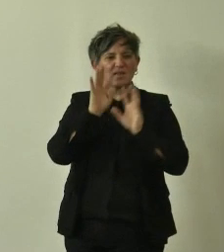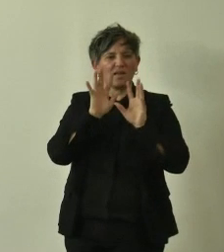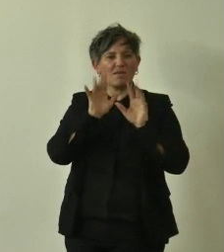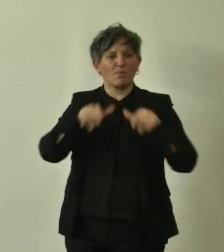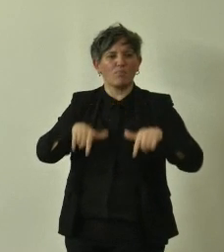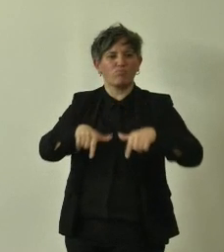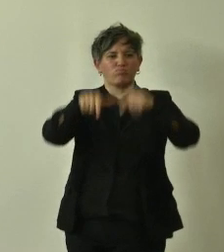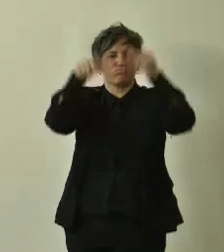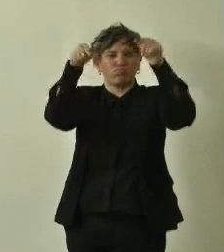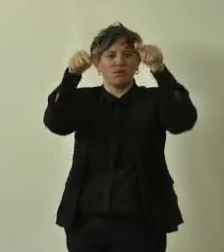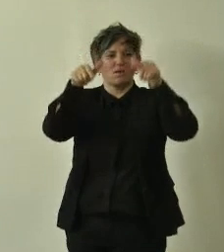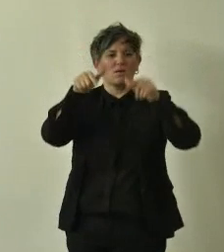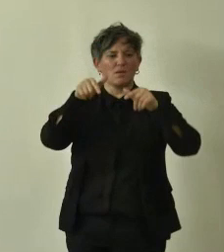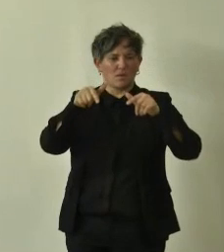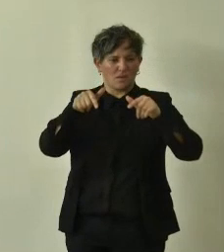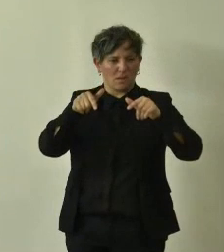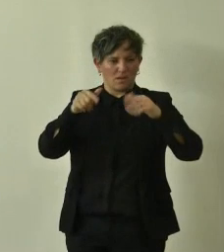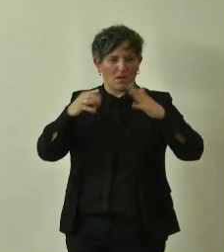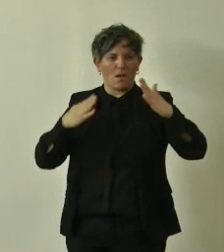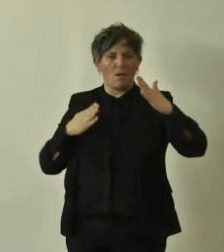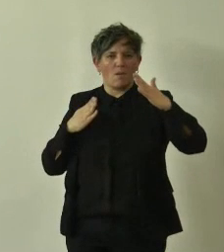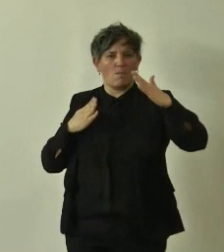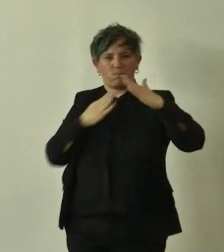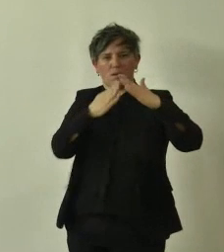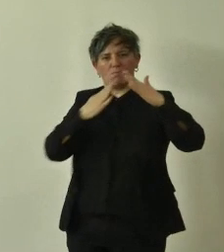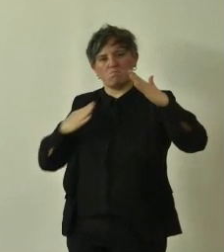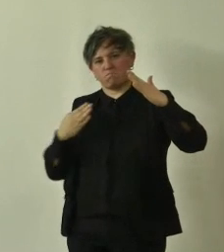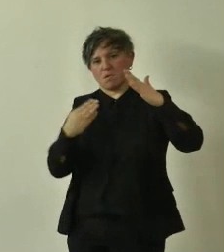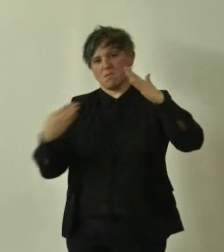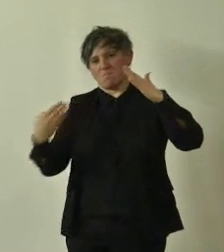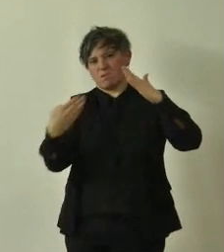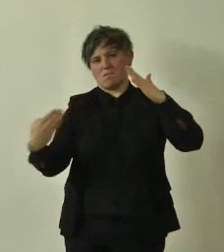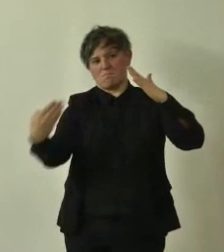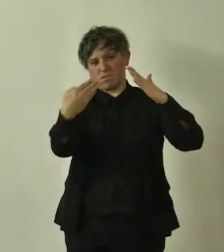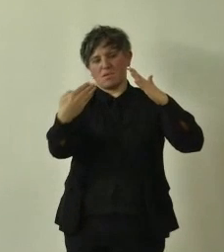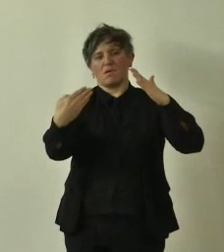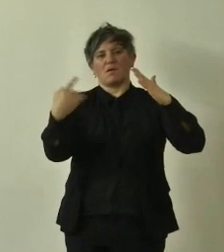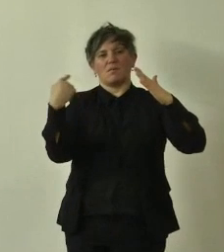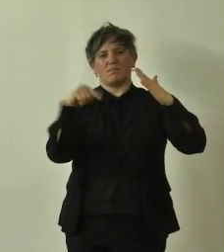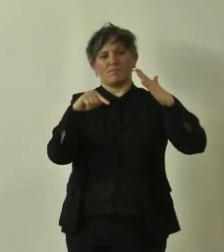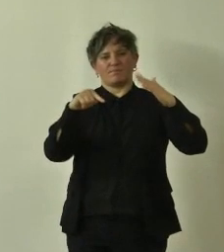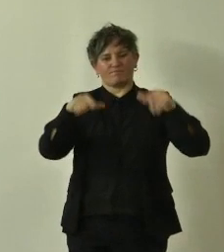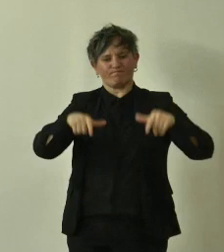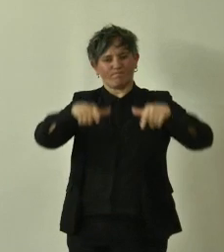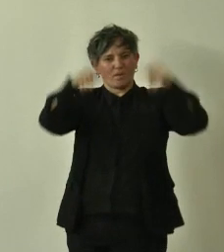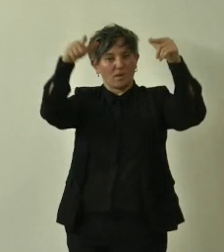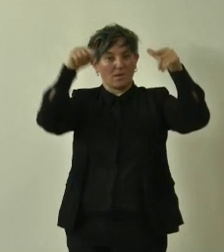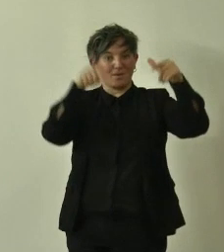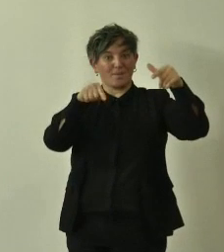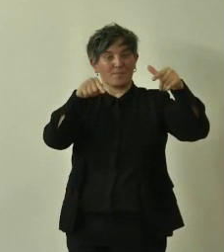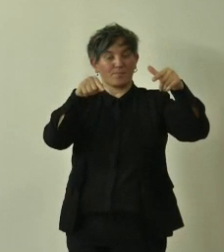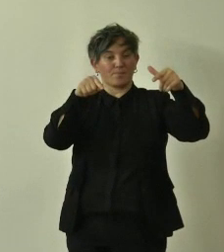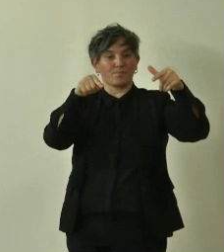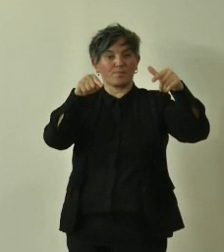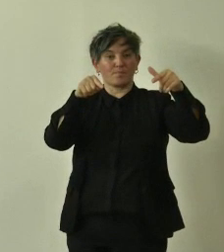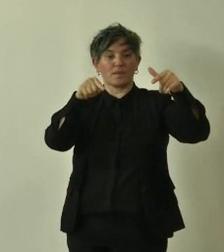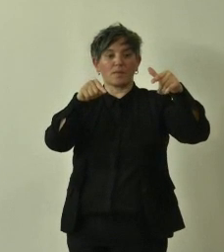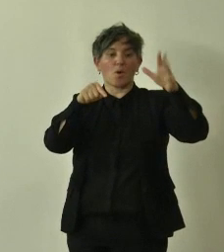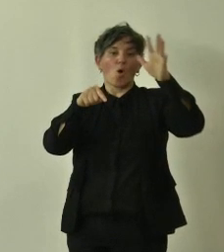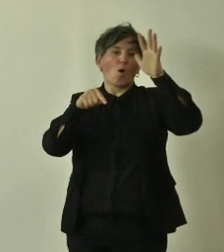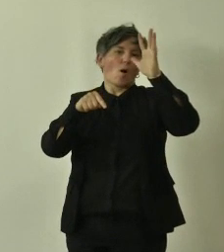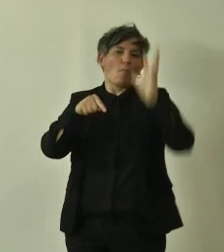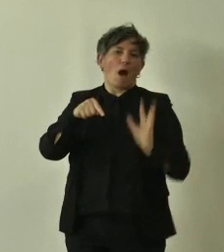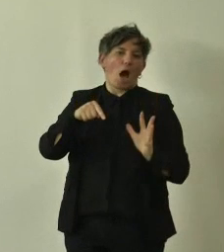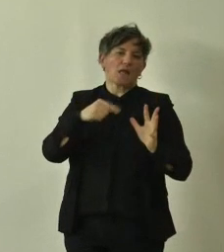la pianta che è già parzialmente disseccata per una metà della pianta non è più vitale